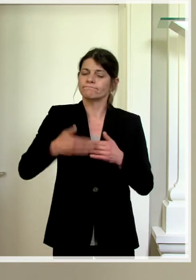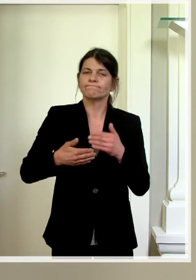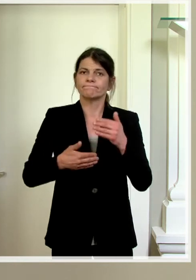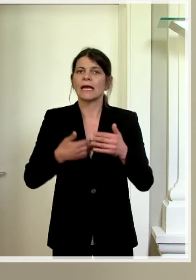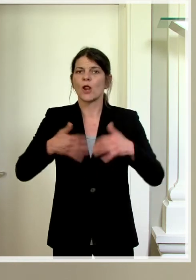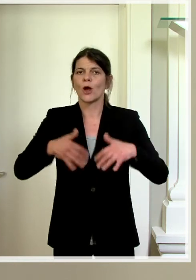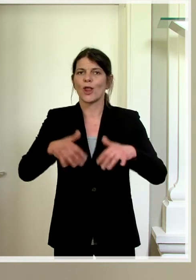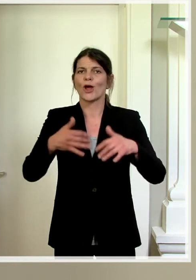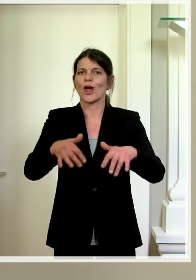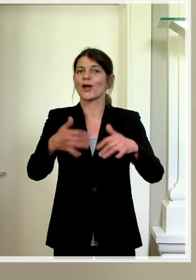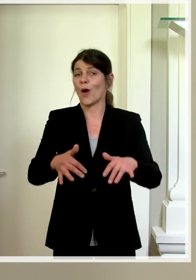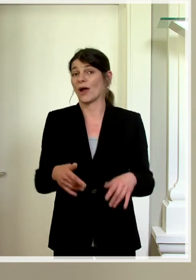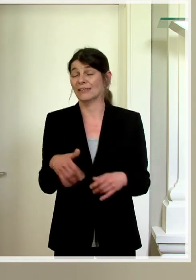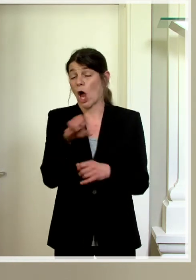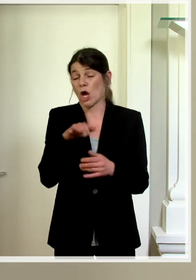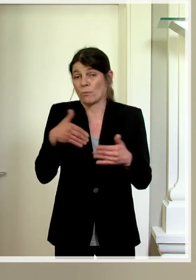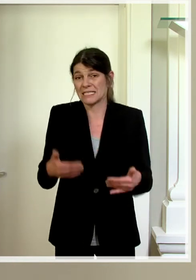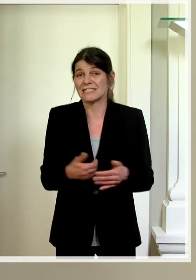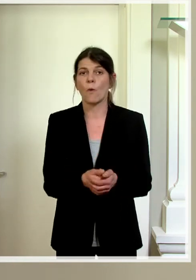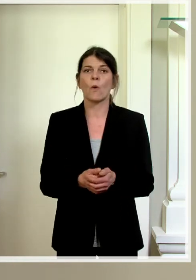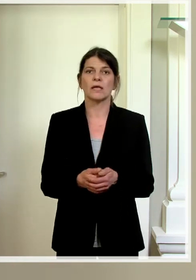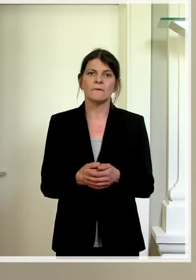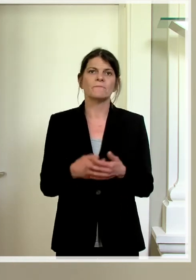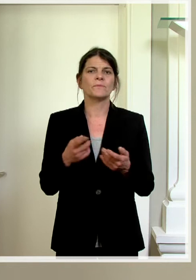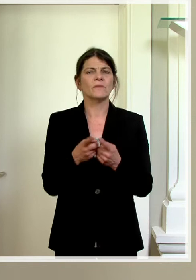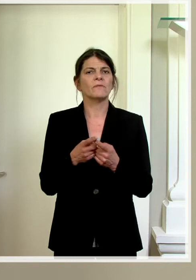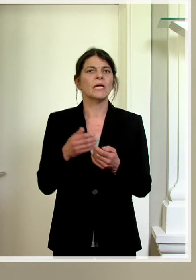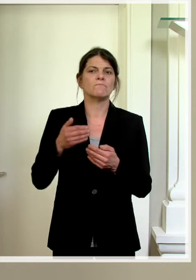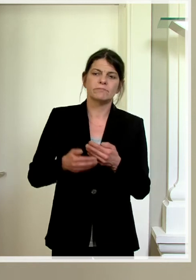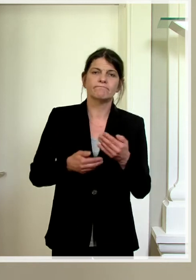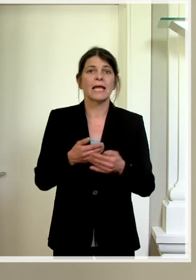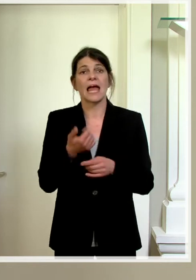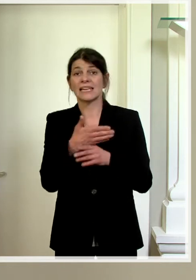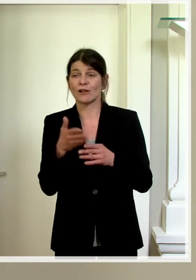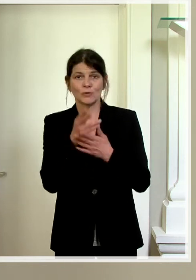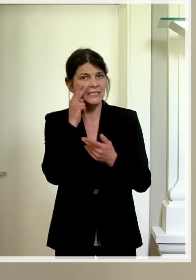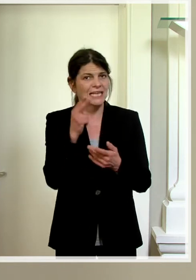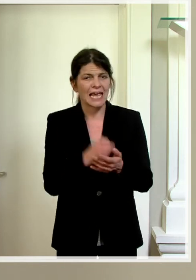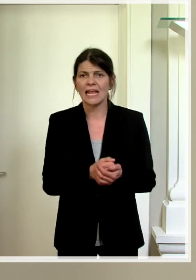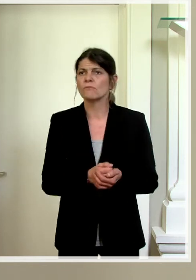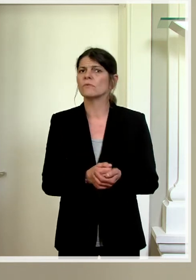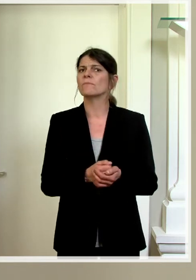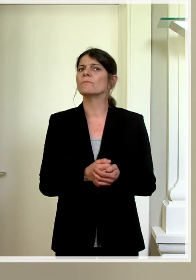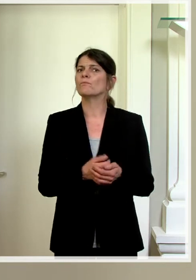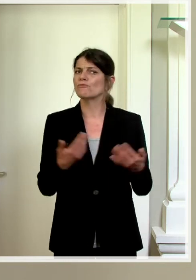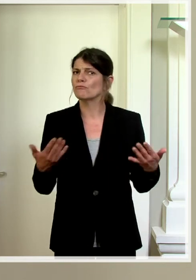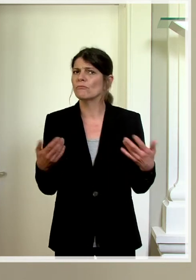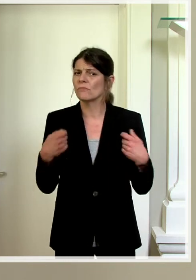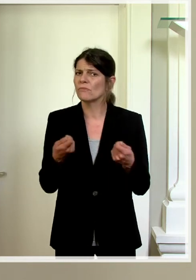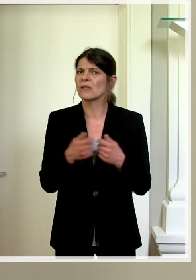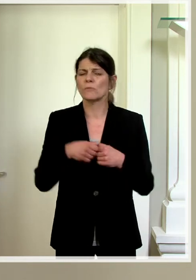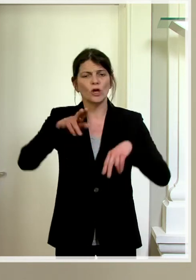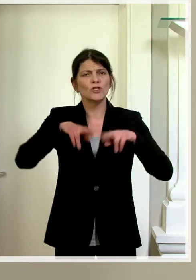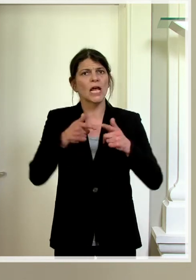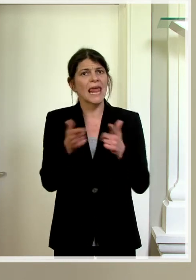gelockert, jedenfalls in Europa. Und das haben wir jetzt ja schrittweise auch teilweise gesehen. Da gibt es verschiedene Länder,